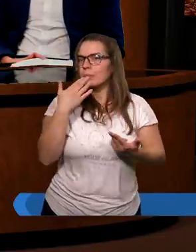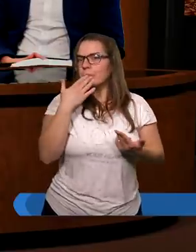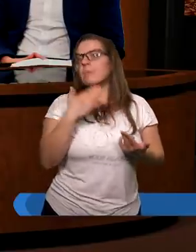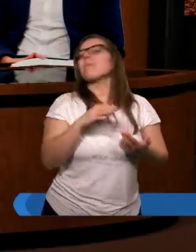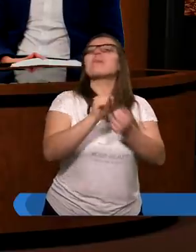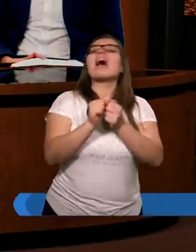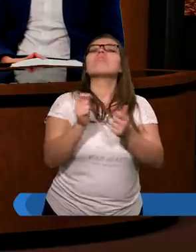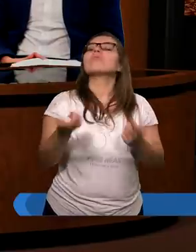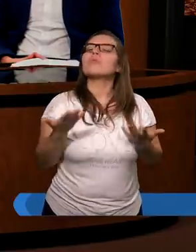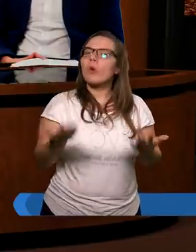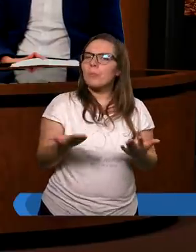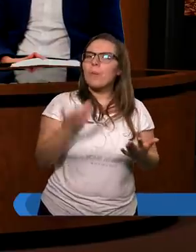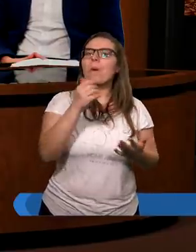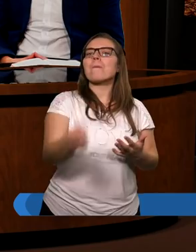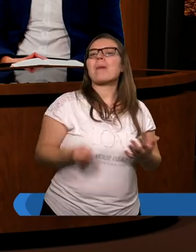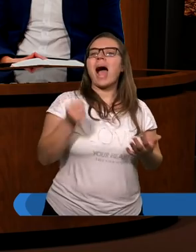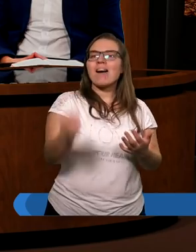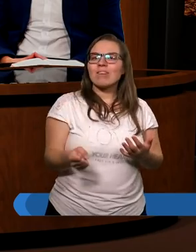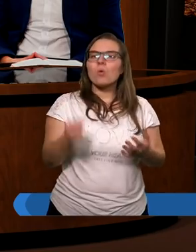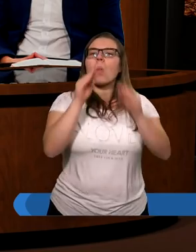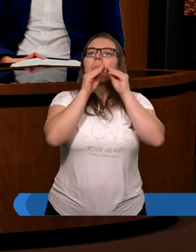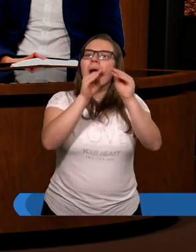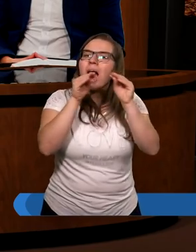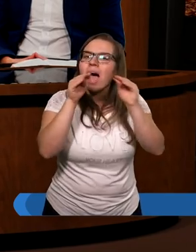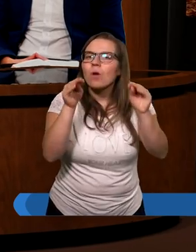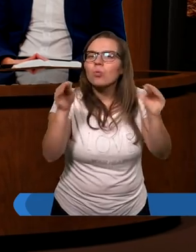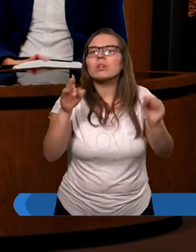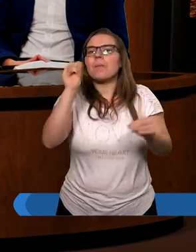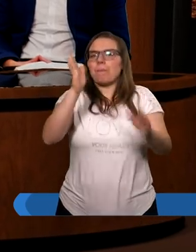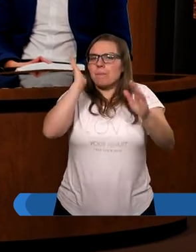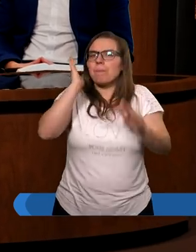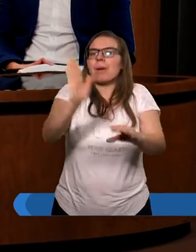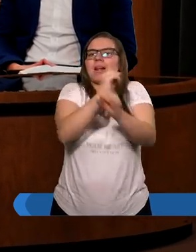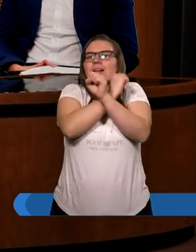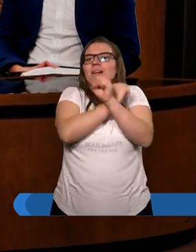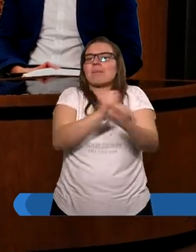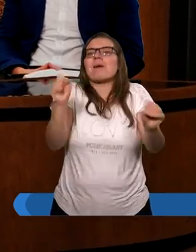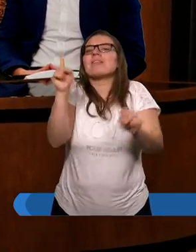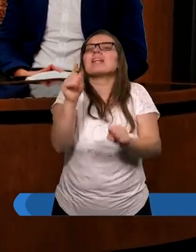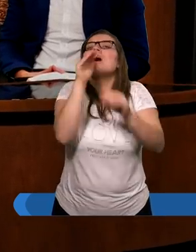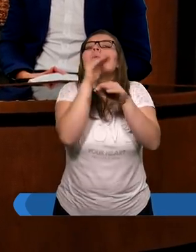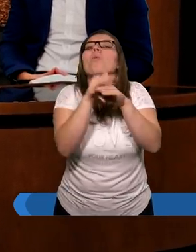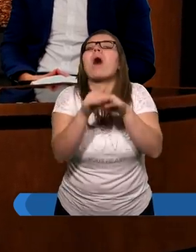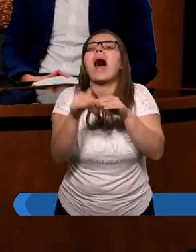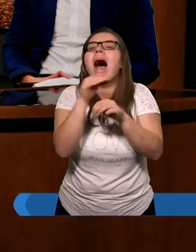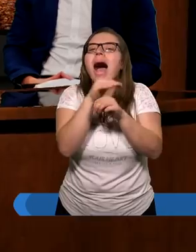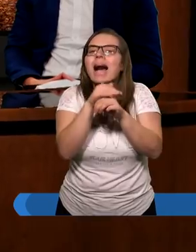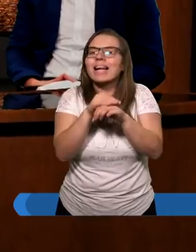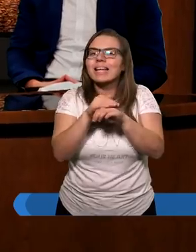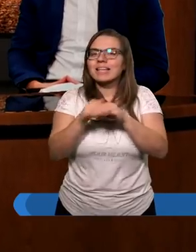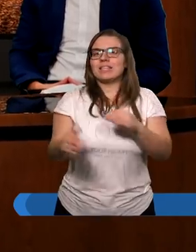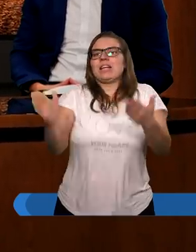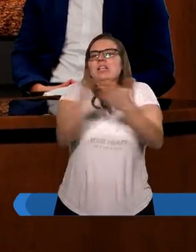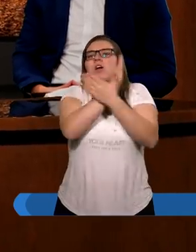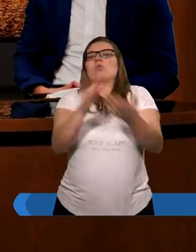mianowicie Paweł nauczał, że będziemy zbawieni z łaski. Niektórzy